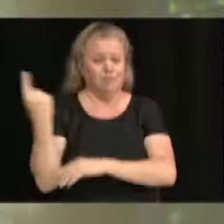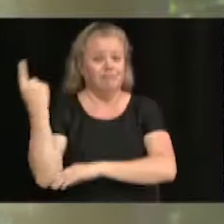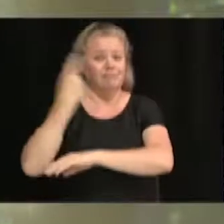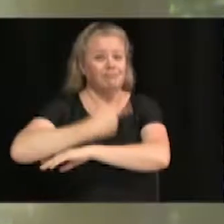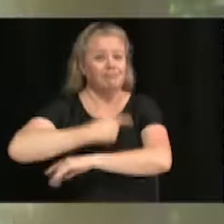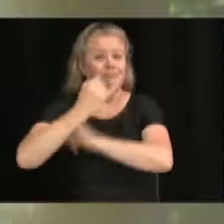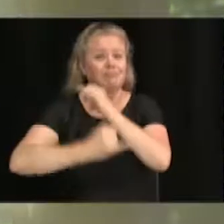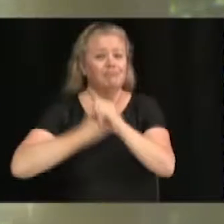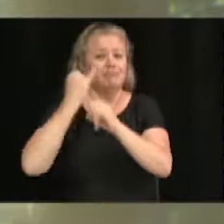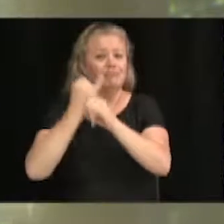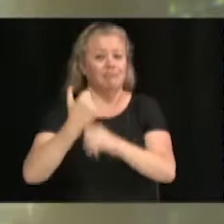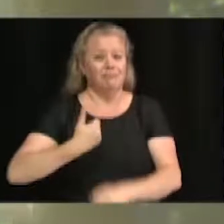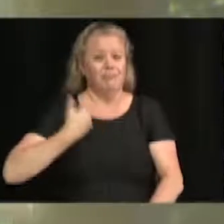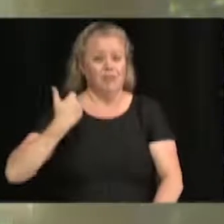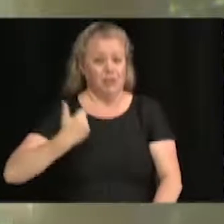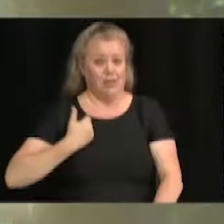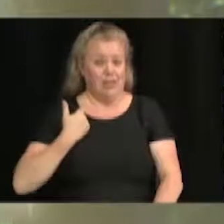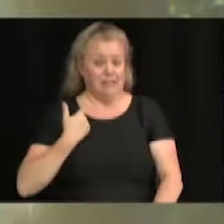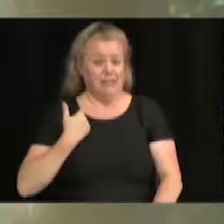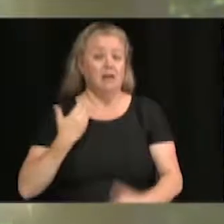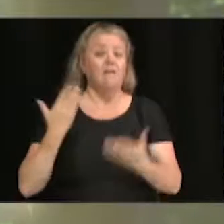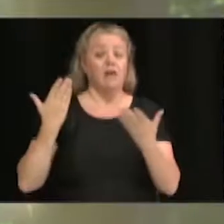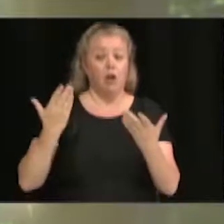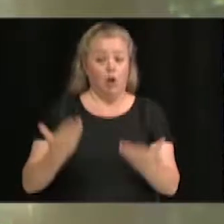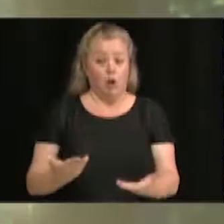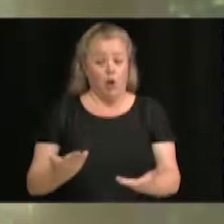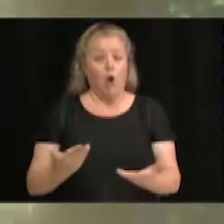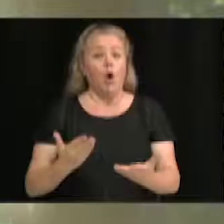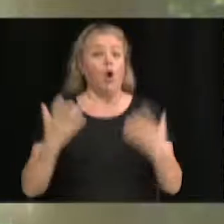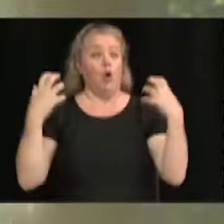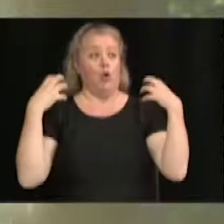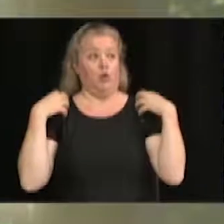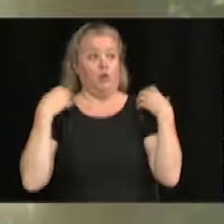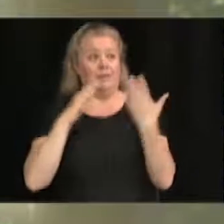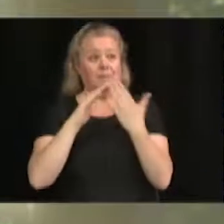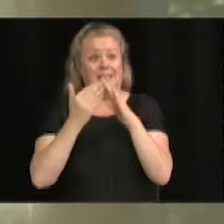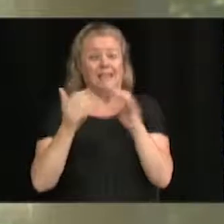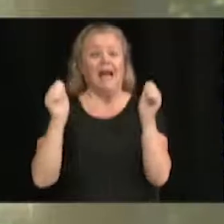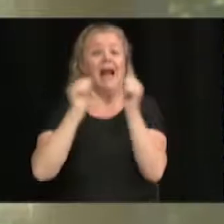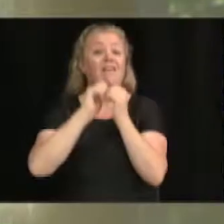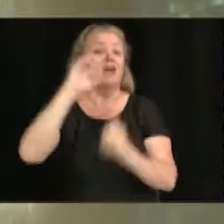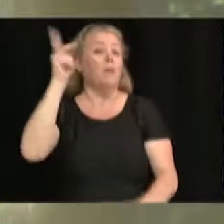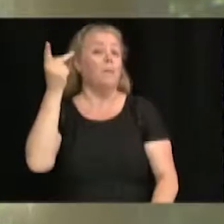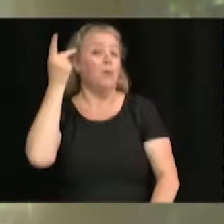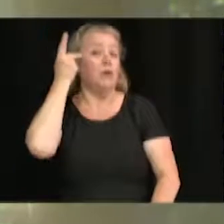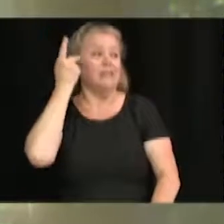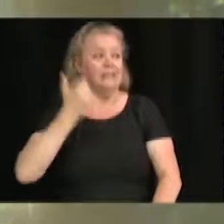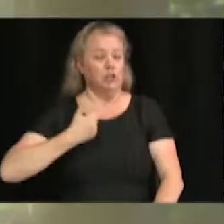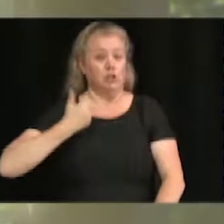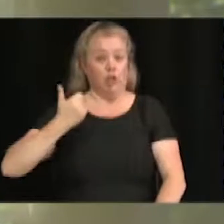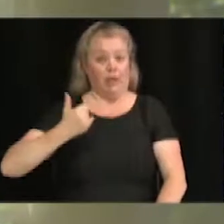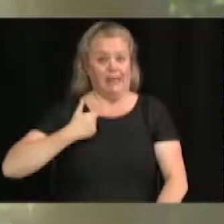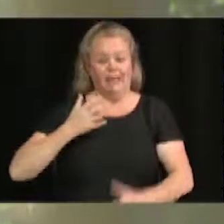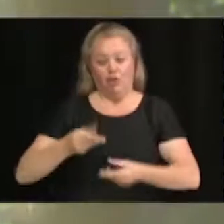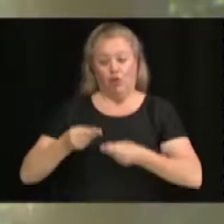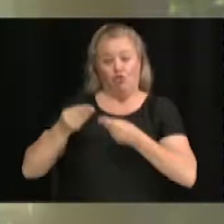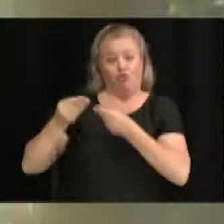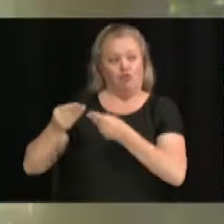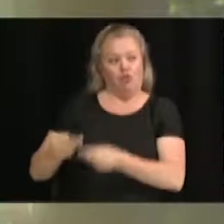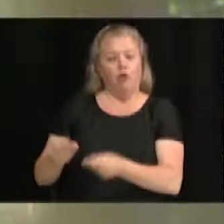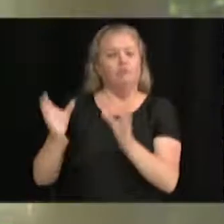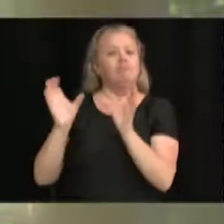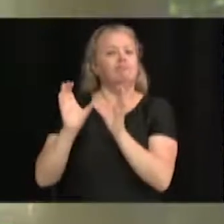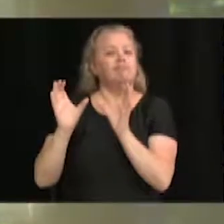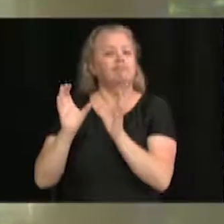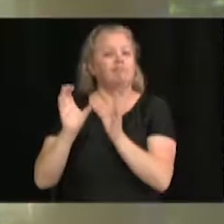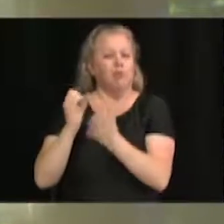municipal, par le biais de la politique jeunesse, décerne des sauts impact jeunes. Et dans le cadre de